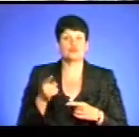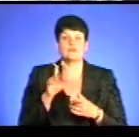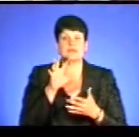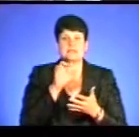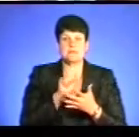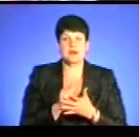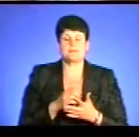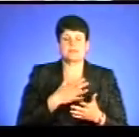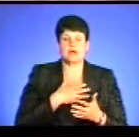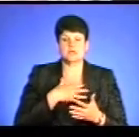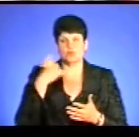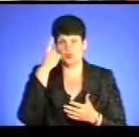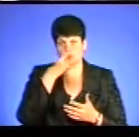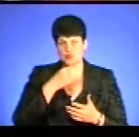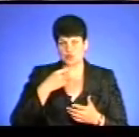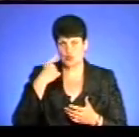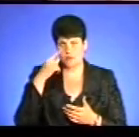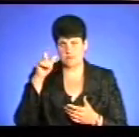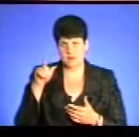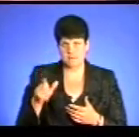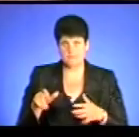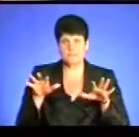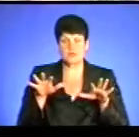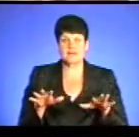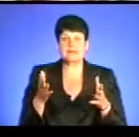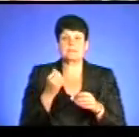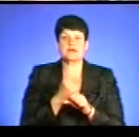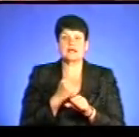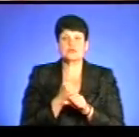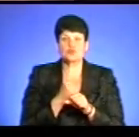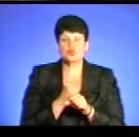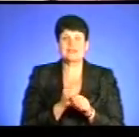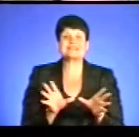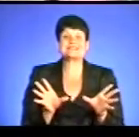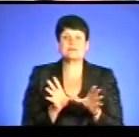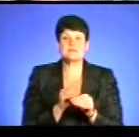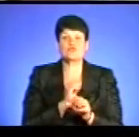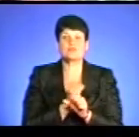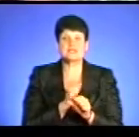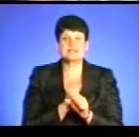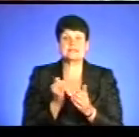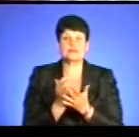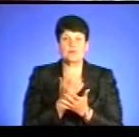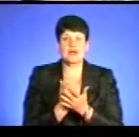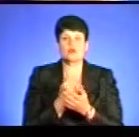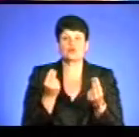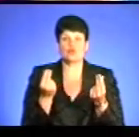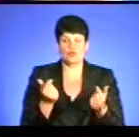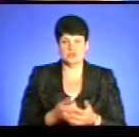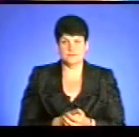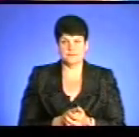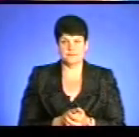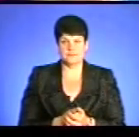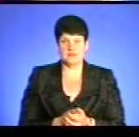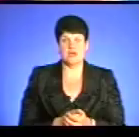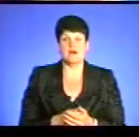високопоставленими особами, які працюють, співпрацюють, заробляють хороше працюєм? А виступ